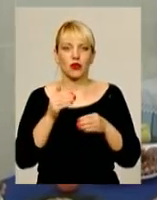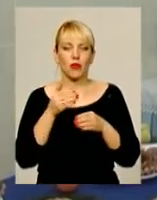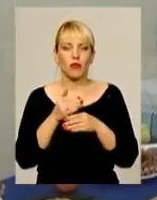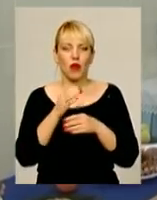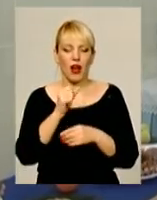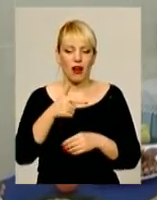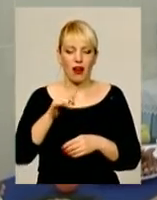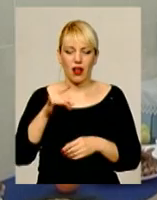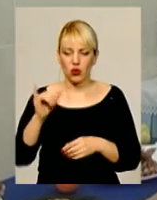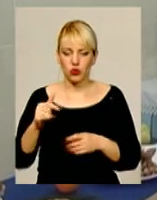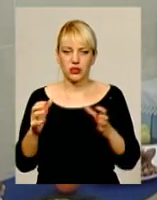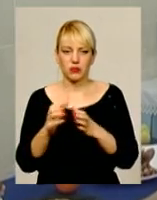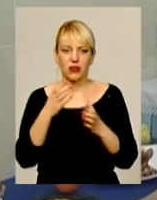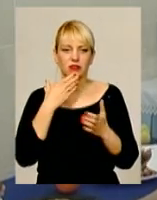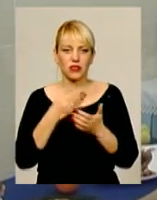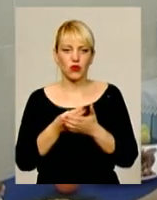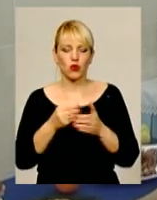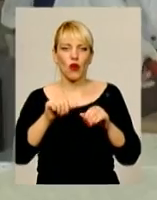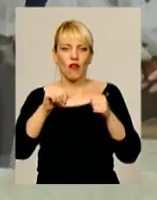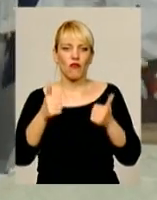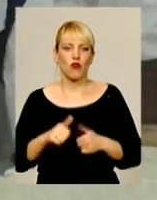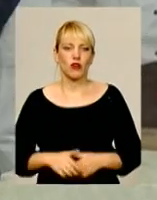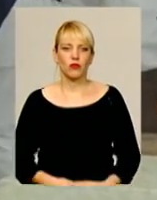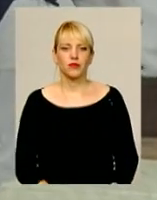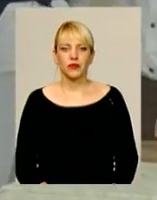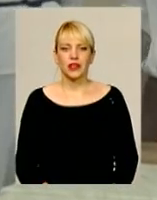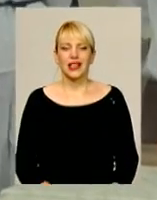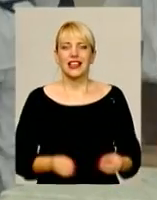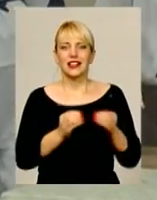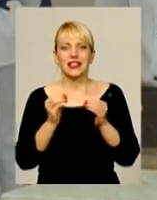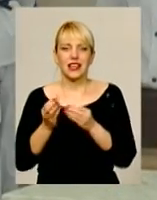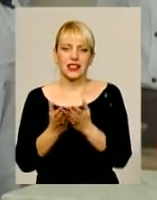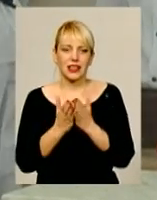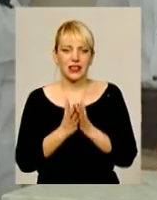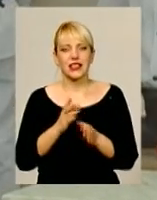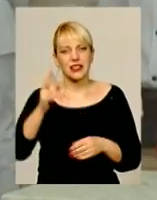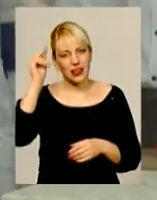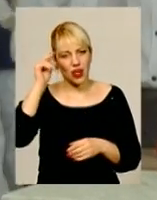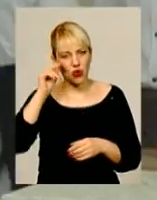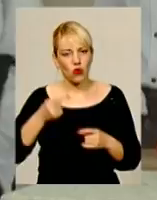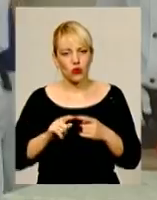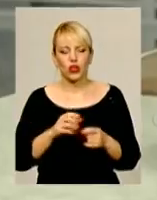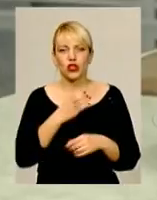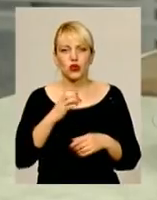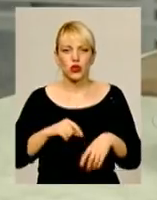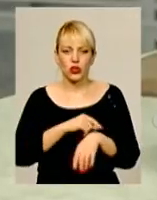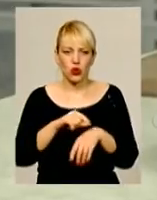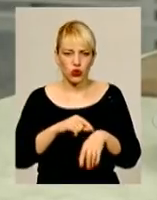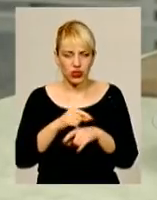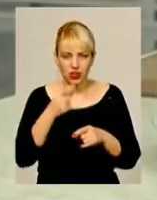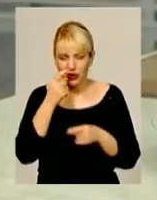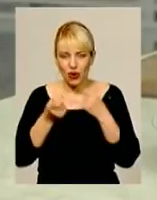воно зберігає свою форму при високих температурах. Десятки книг із теорією, сотні годин кропіткої роботи біля